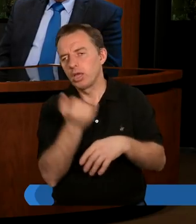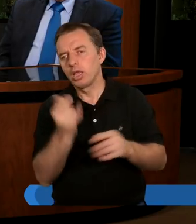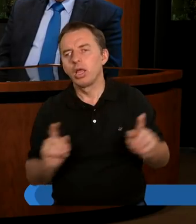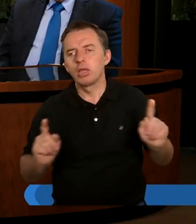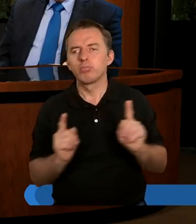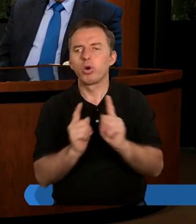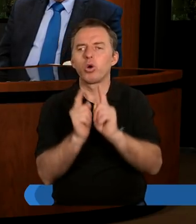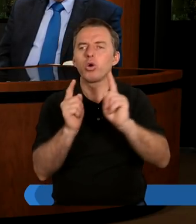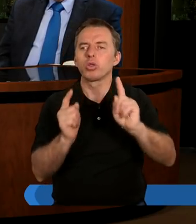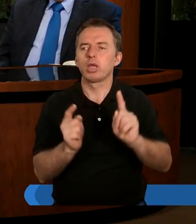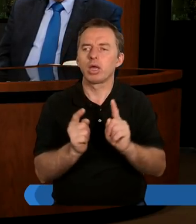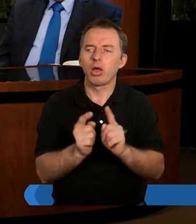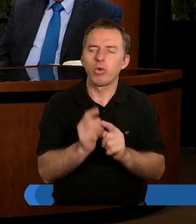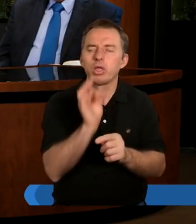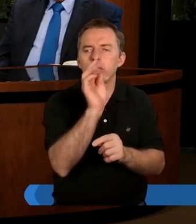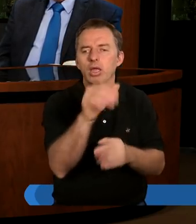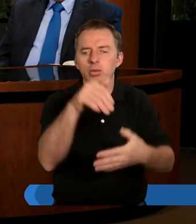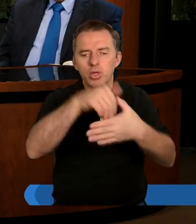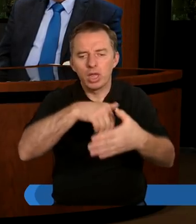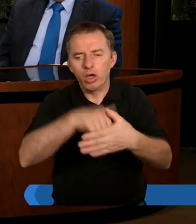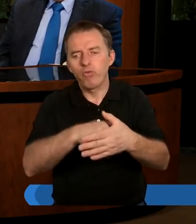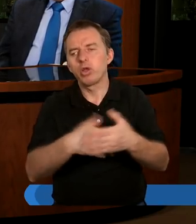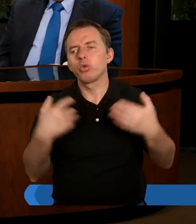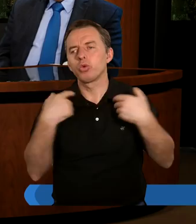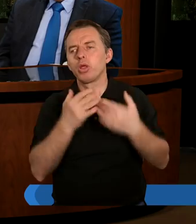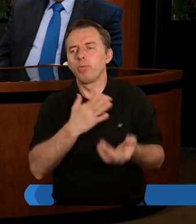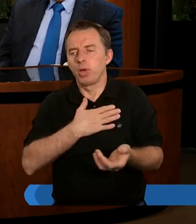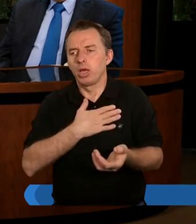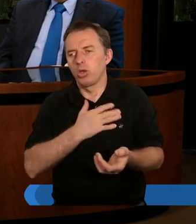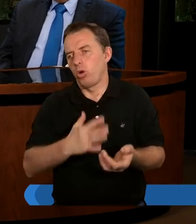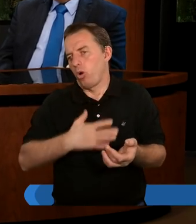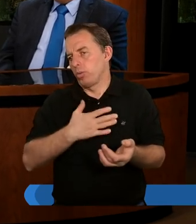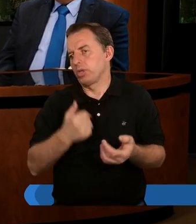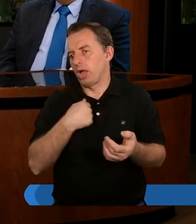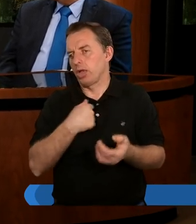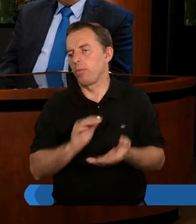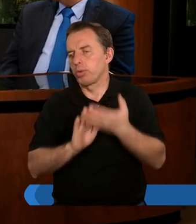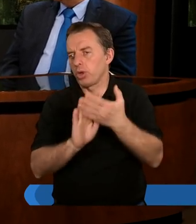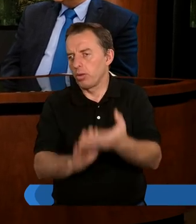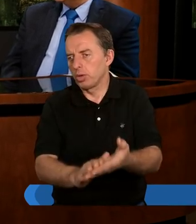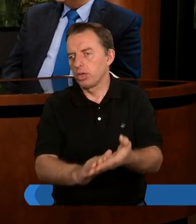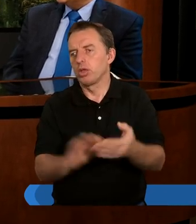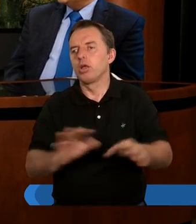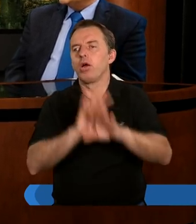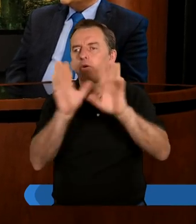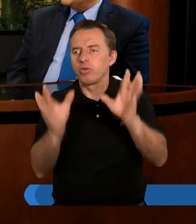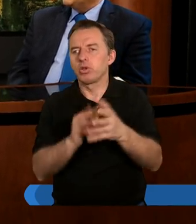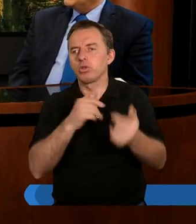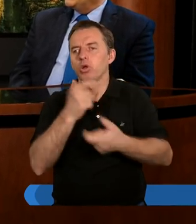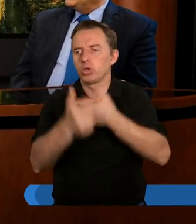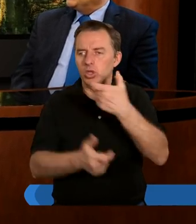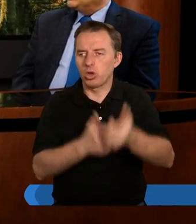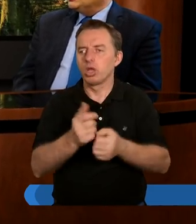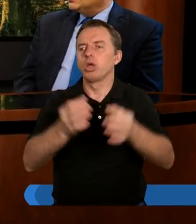Nierzadko spotykałem się z takimi postawami, że niektórzy mają takie obawy, jak to ja przebaczę, to tak jakbym zgadzał się z tym, co kto